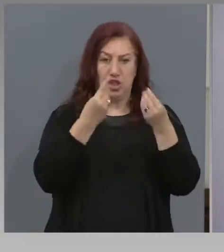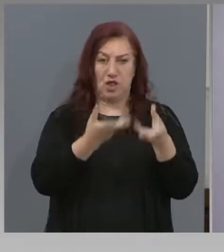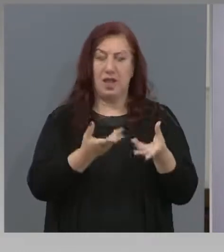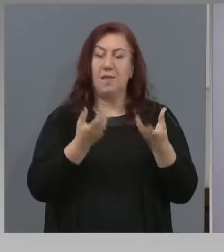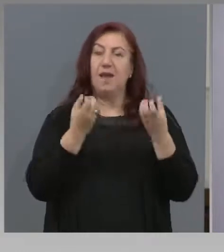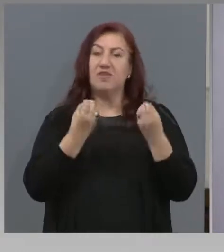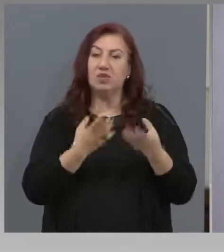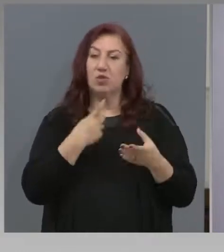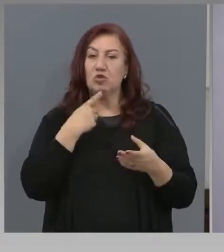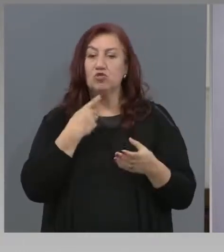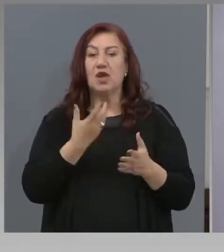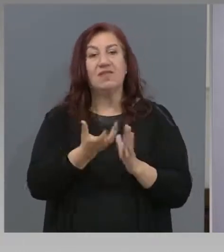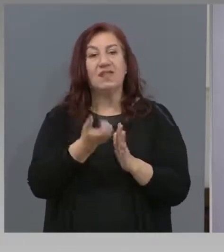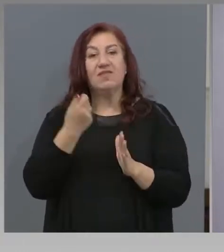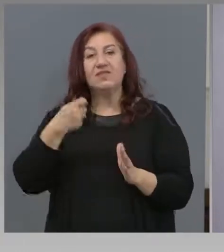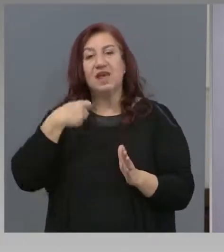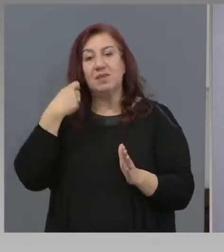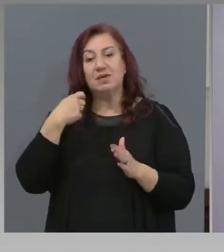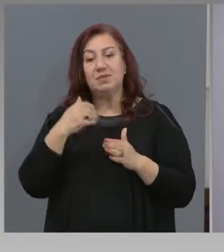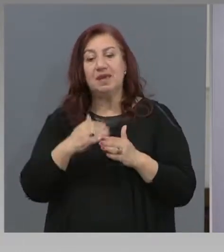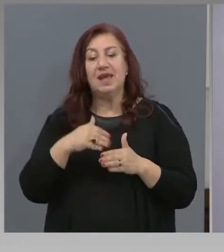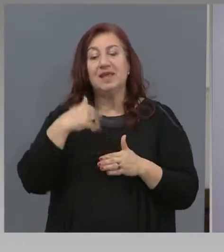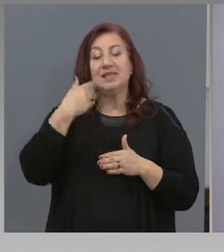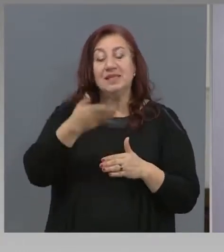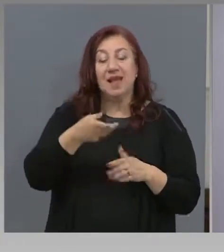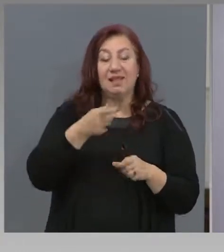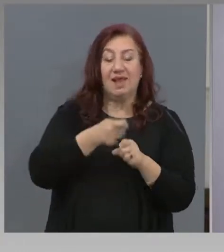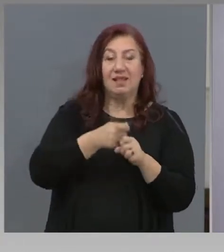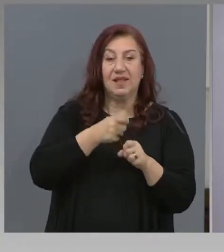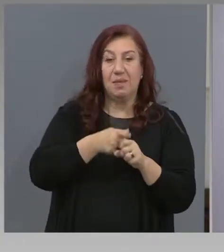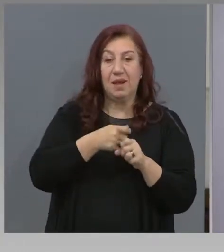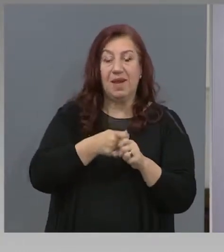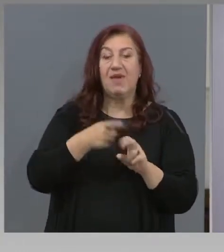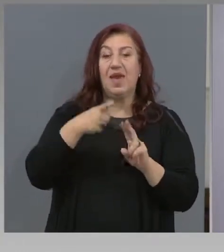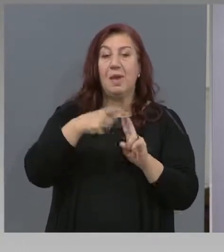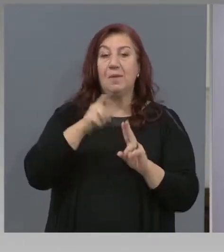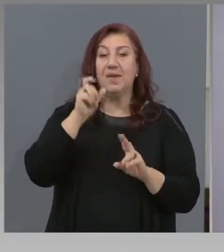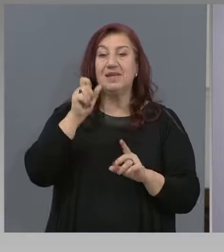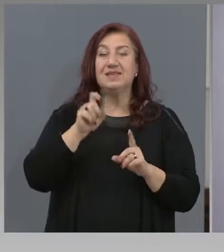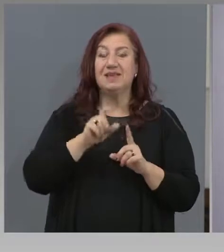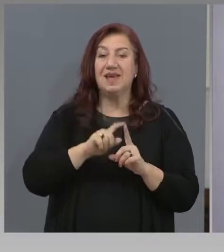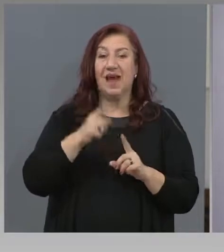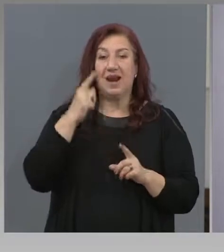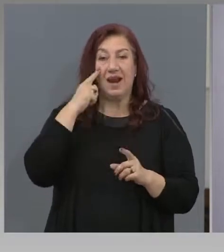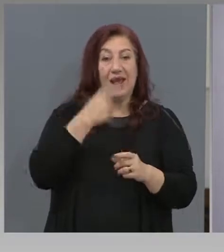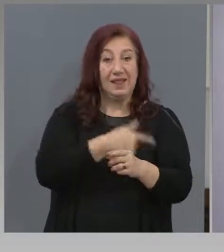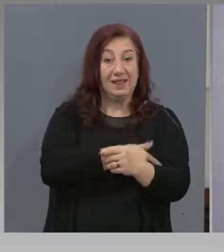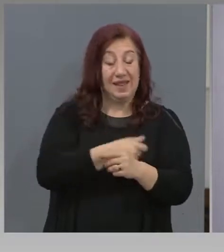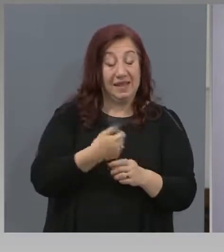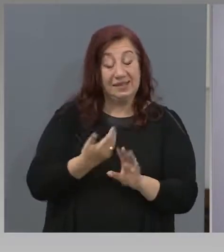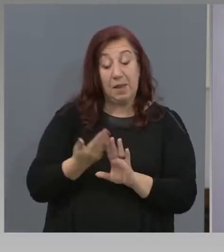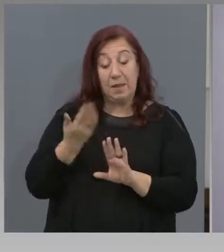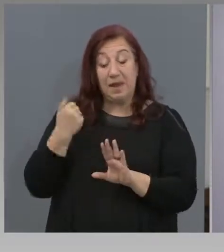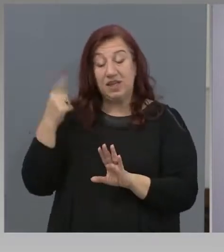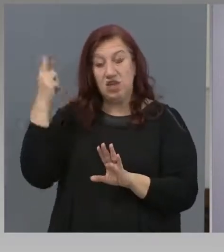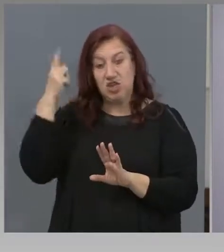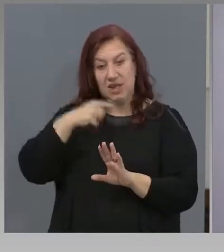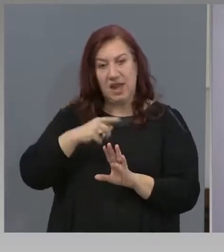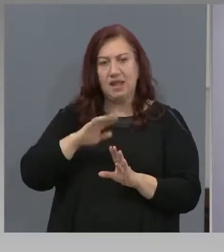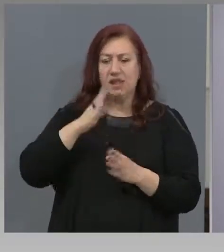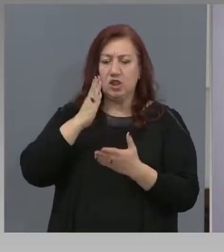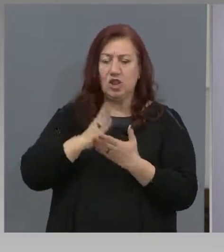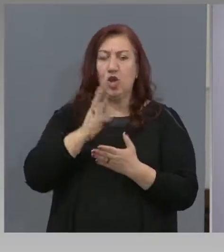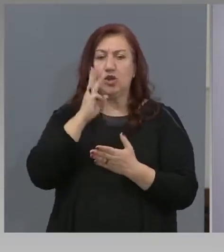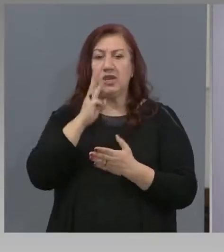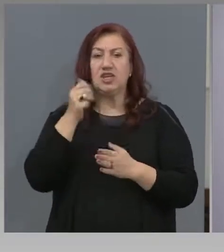полагане на изпита след провеждането на ПСР-тестове в предходния ден или 36 часа предварително и след отрицателен